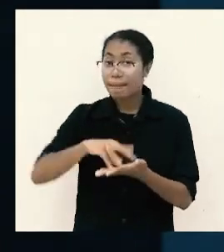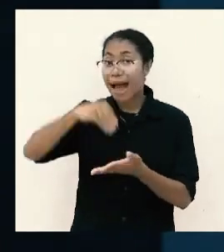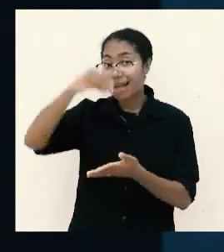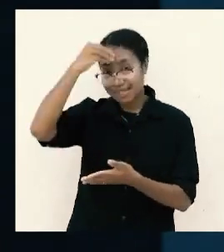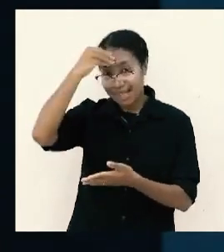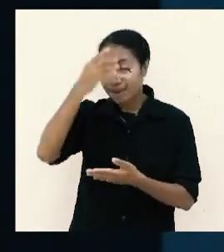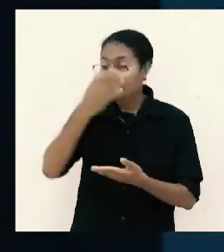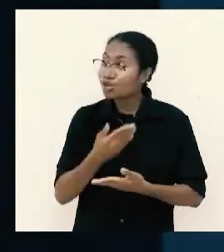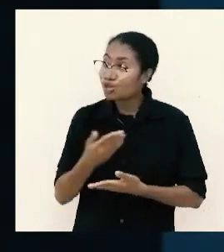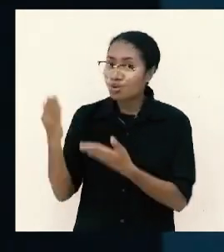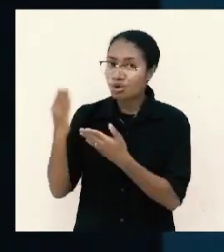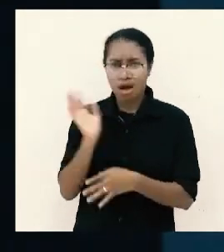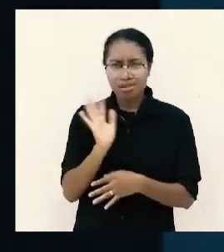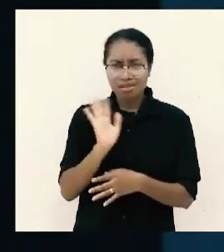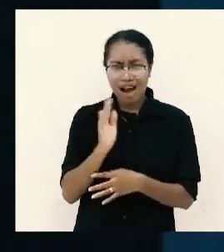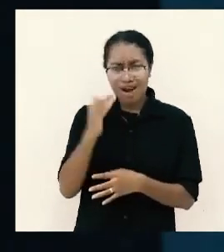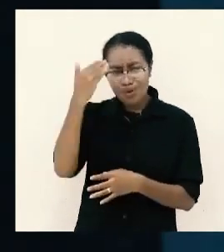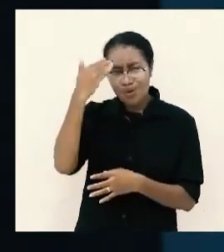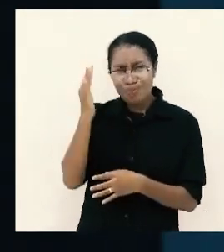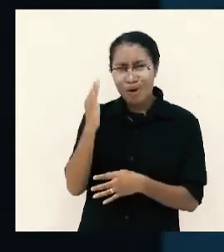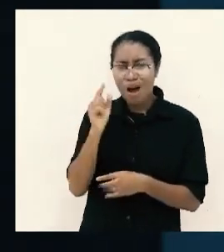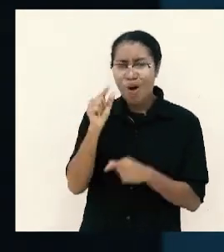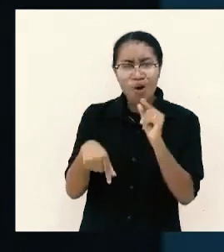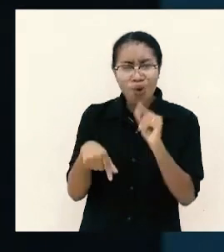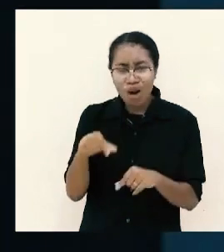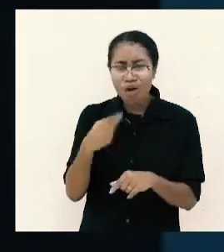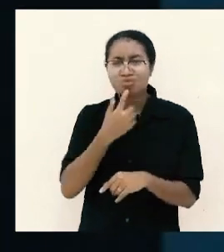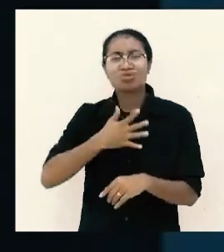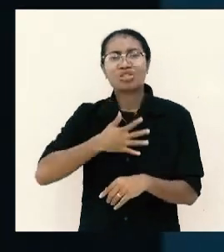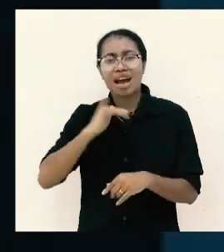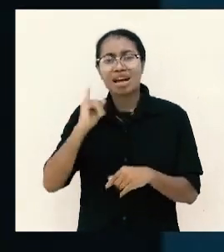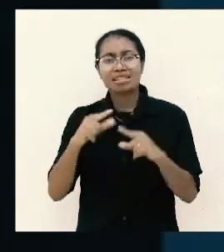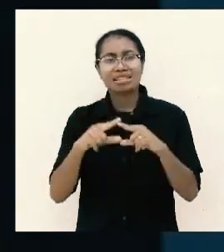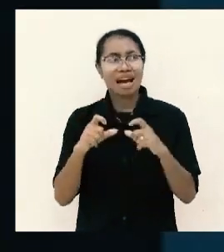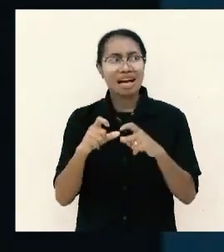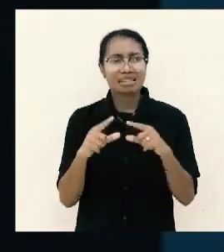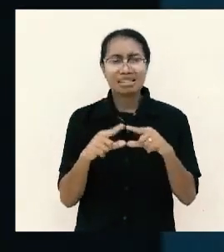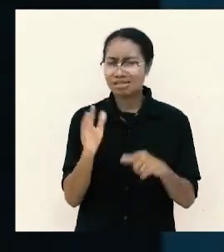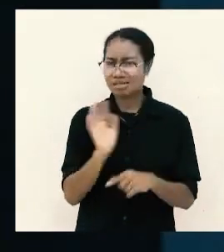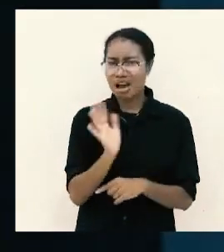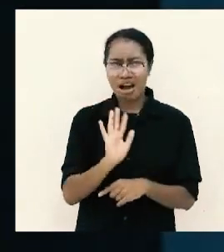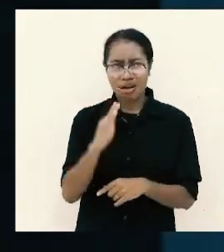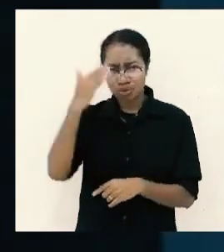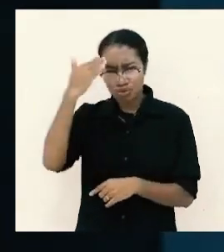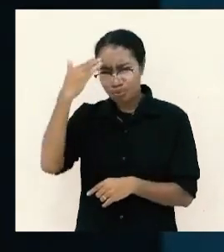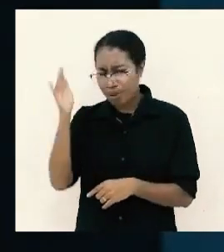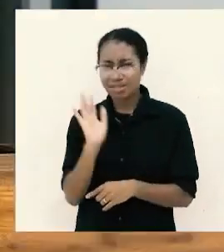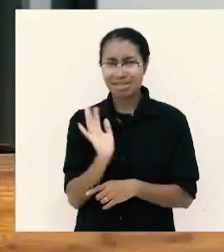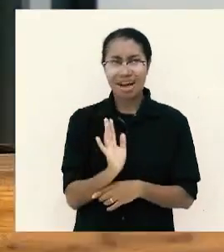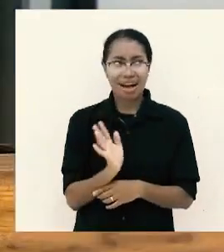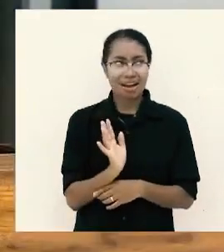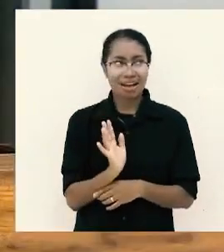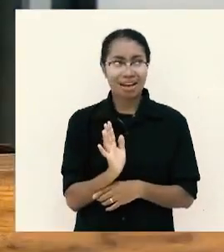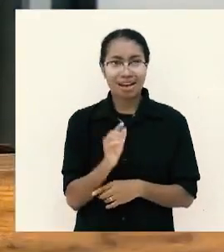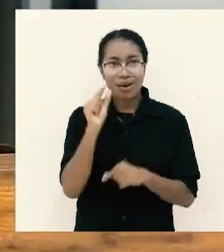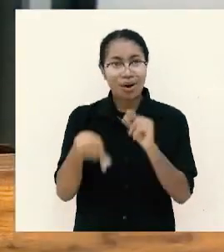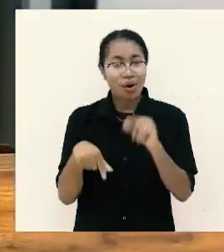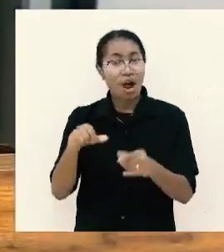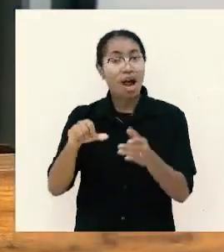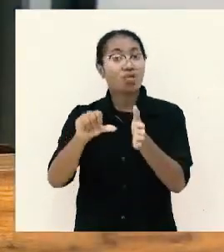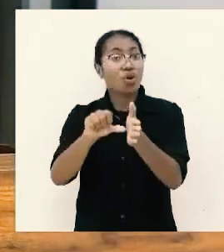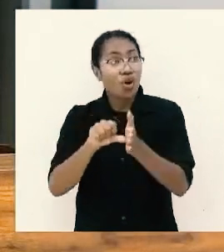jangan lupa orang-orang yang pernah berjasa dalam hidupmu jangan lupa orang-orang yang pernah menolong kamu